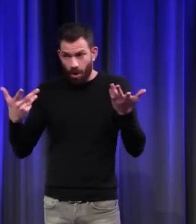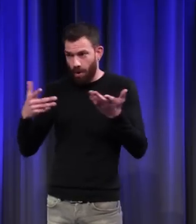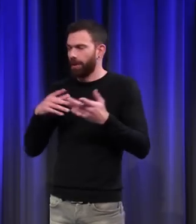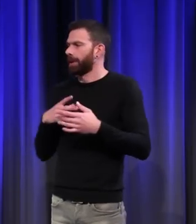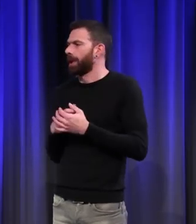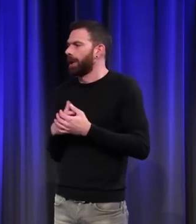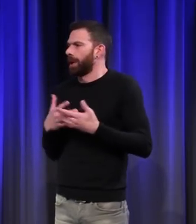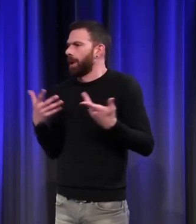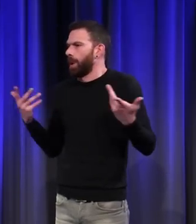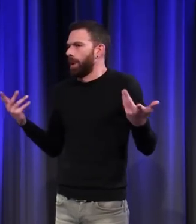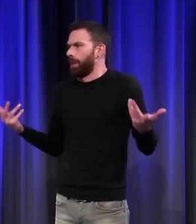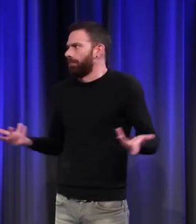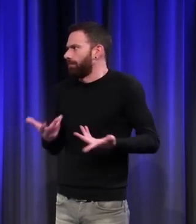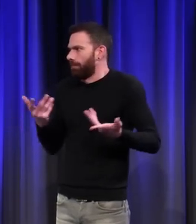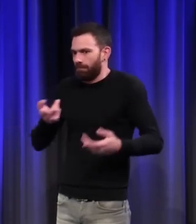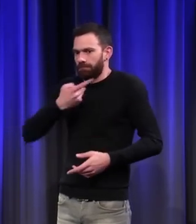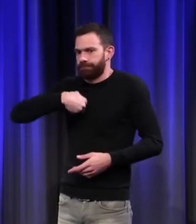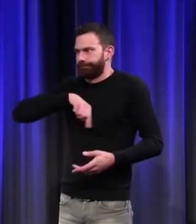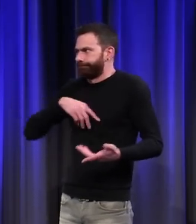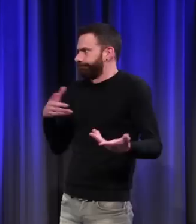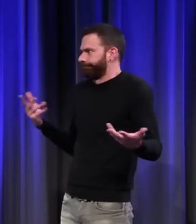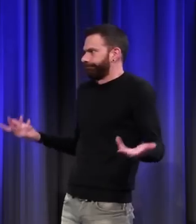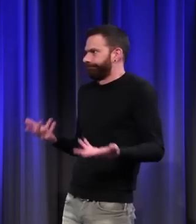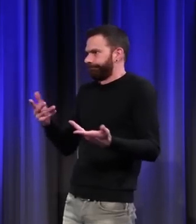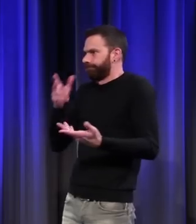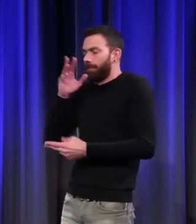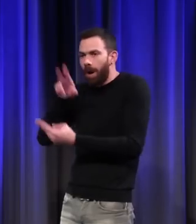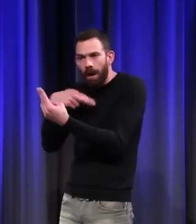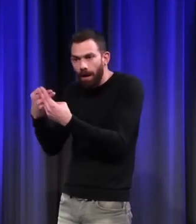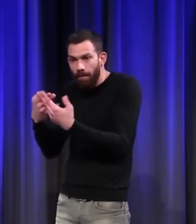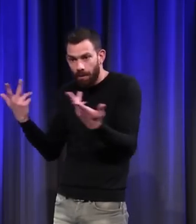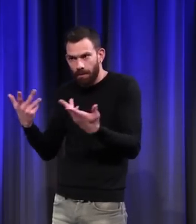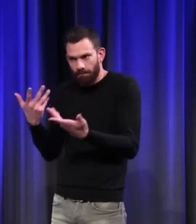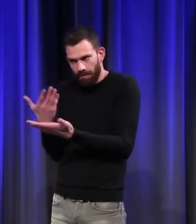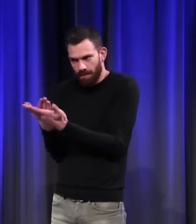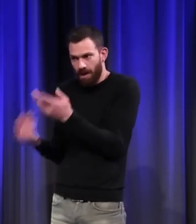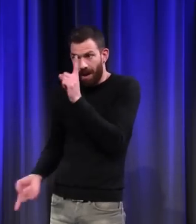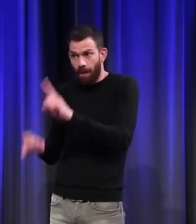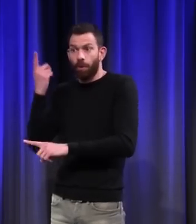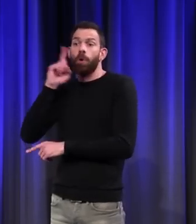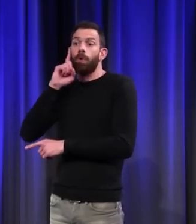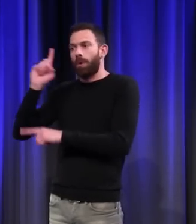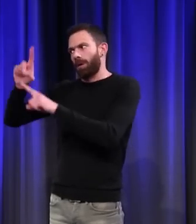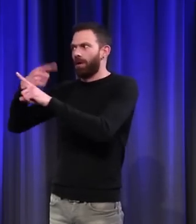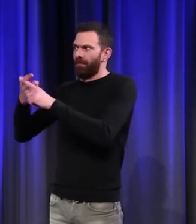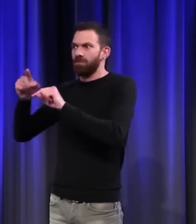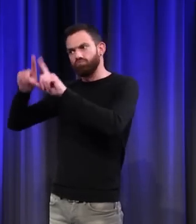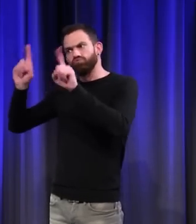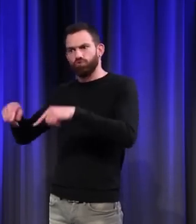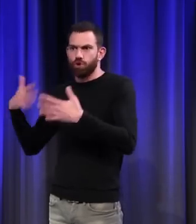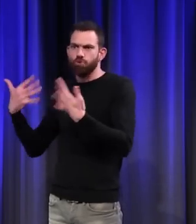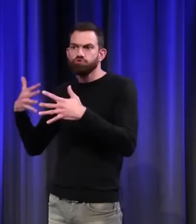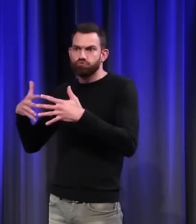les autres ? Personne ne savait répondre, bien sûr. Il y avait un enjeu, parce que c'était un film à gros budget, mais quand même,